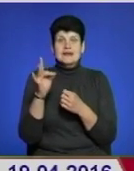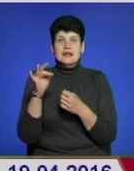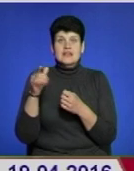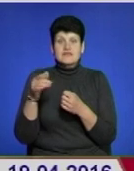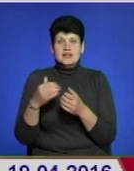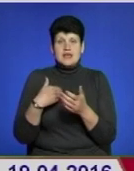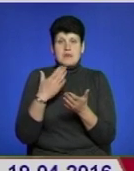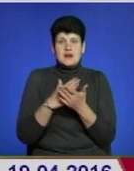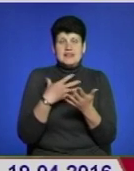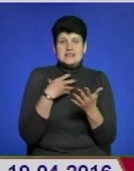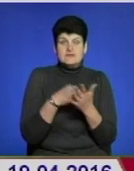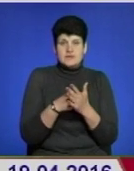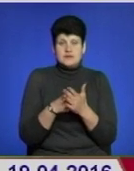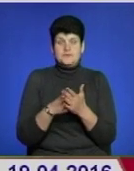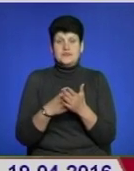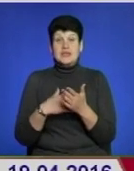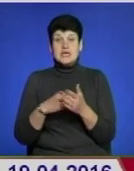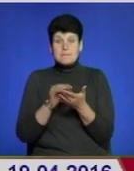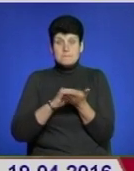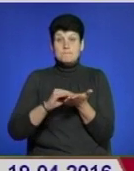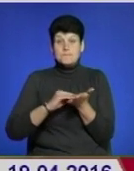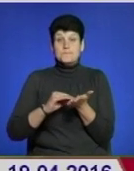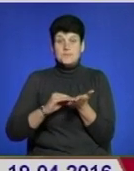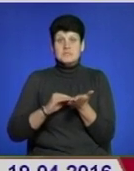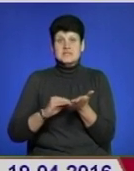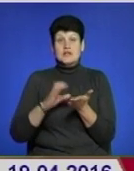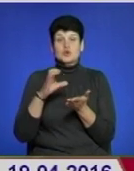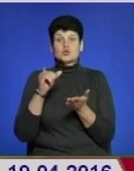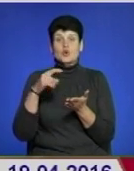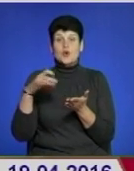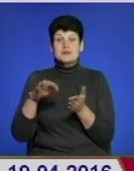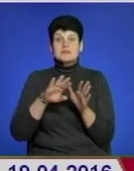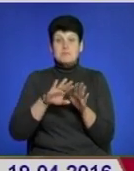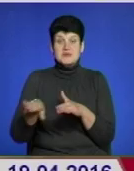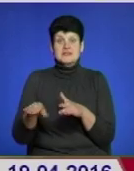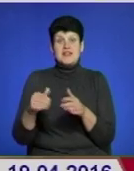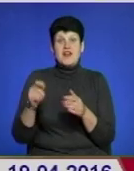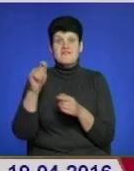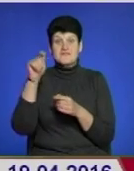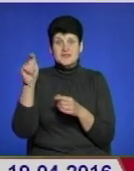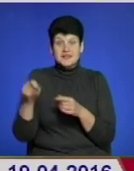вдома свій дошку і грифер. І писала так, як Сухомлинський, після війни підручників не було.